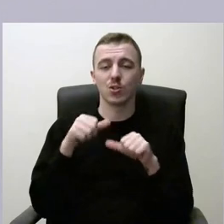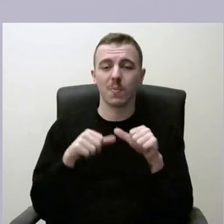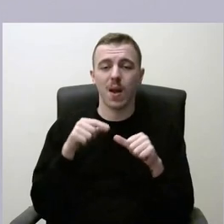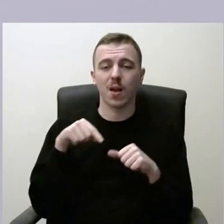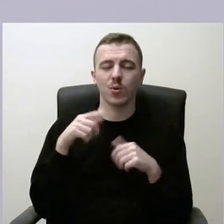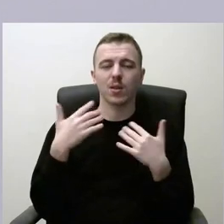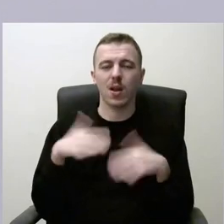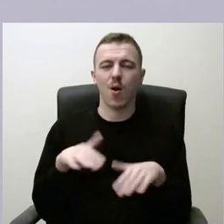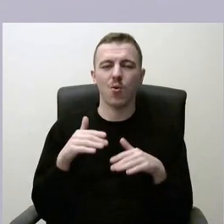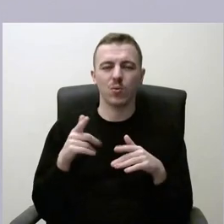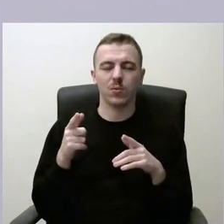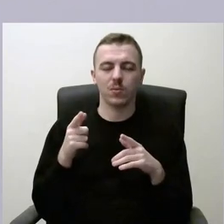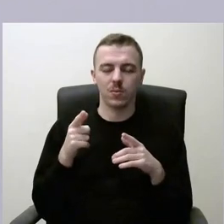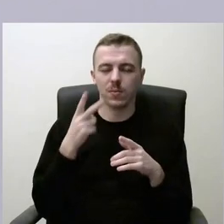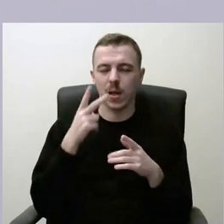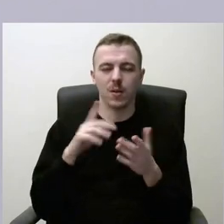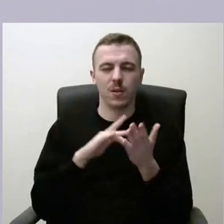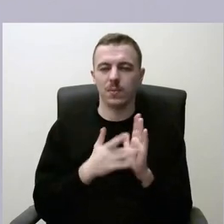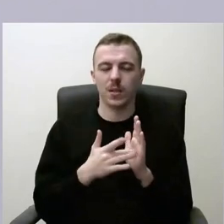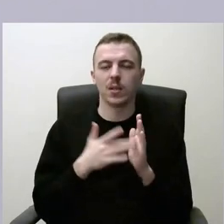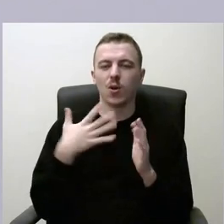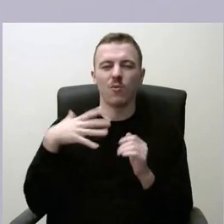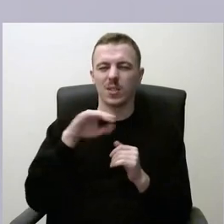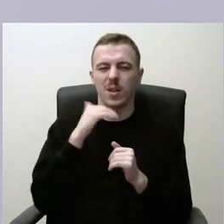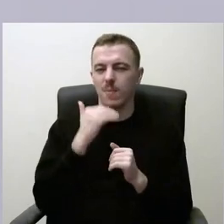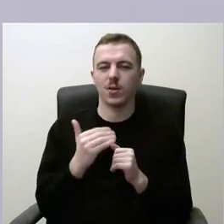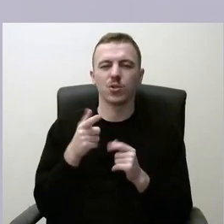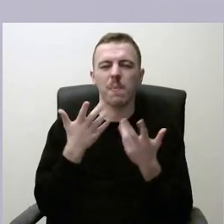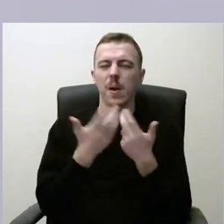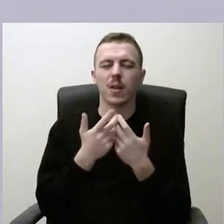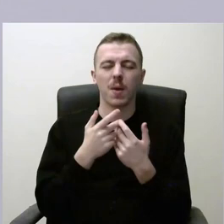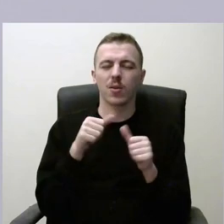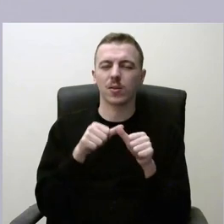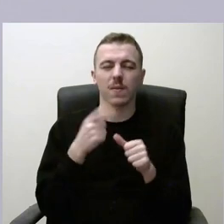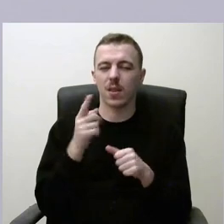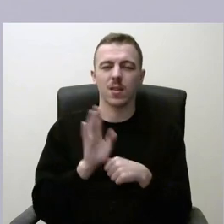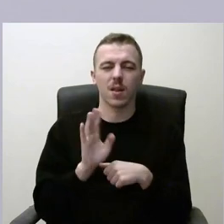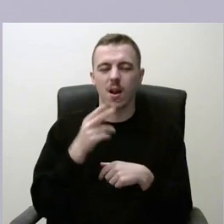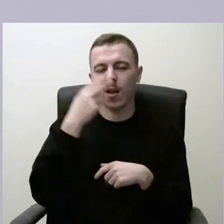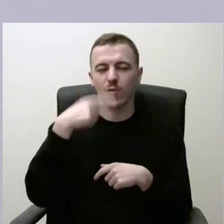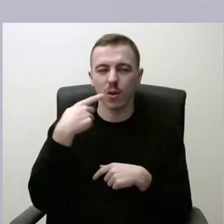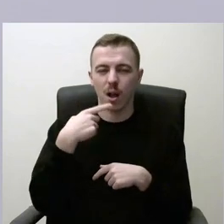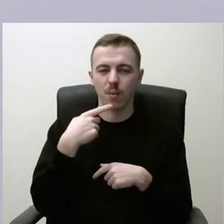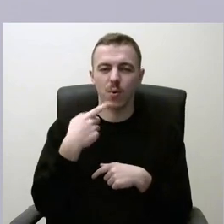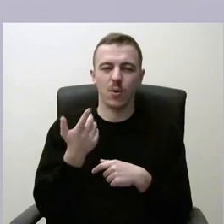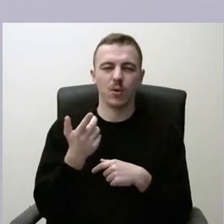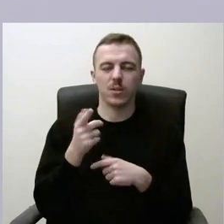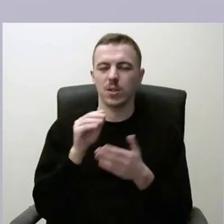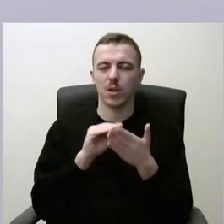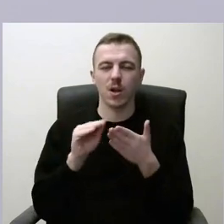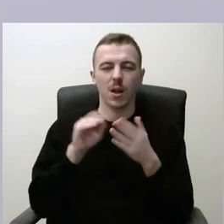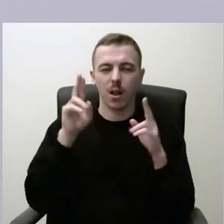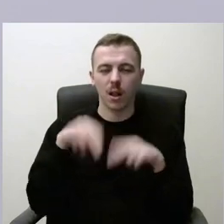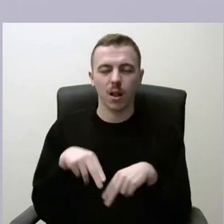pasiekė akligatvirtas akivaizdu visiems. Čia ne tik matematikos egzamino, čia ir lietuvių kalbos, beraštingumas, vaikai